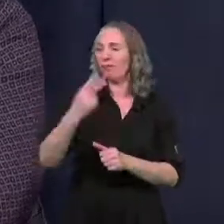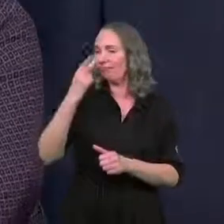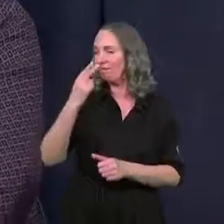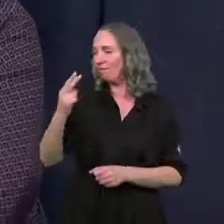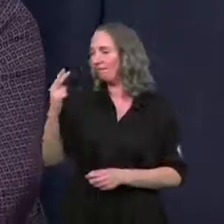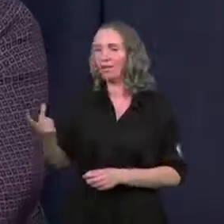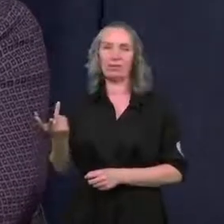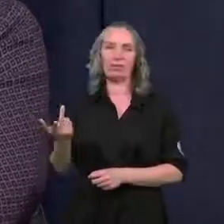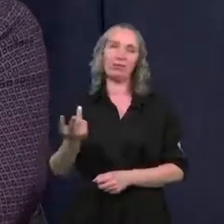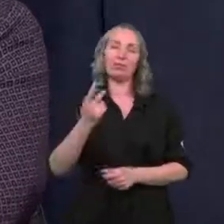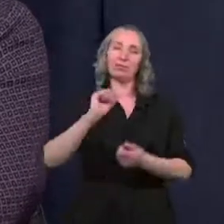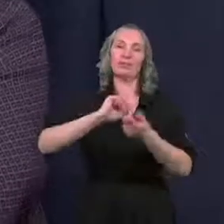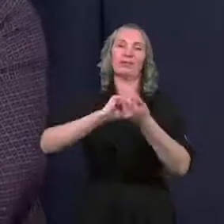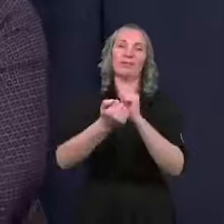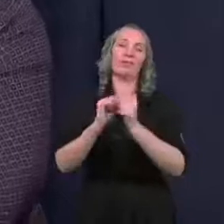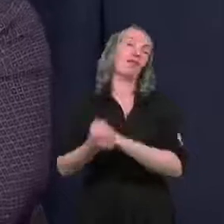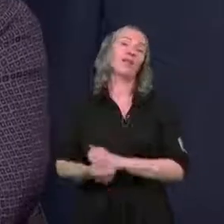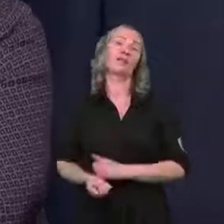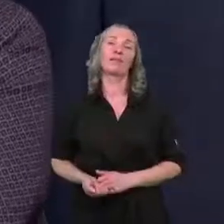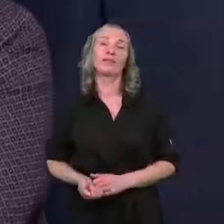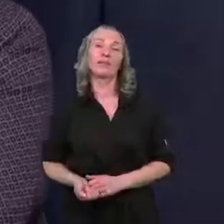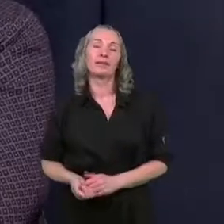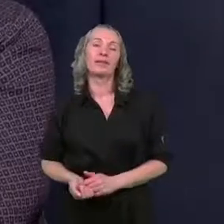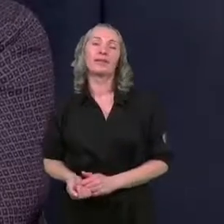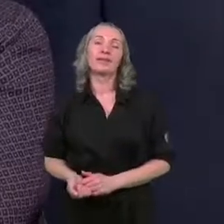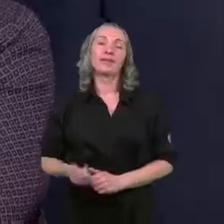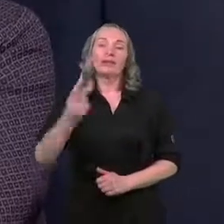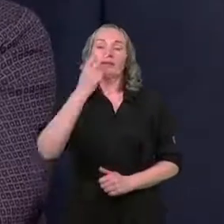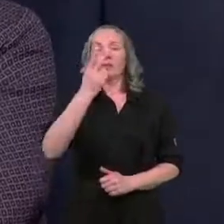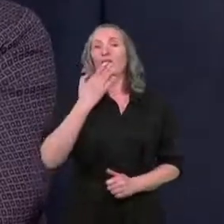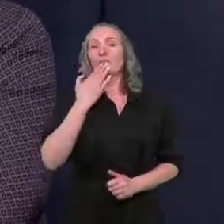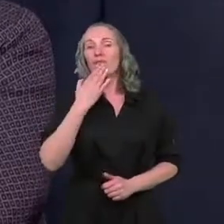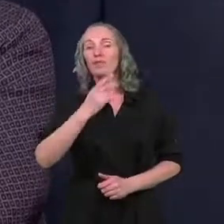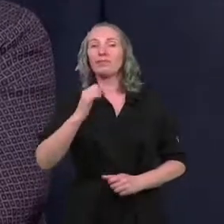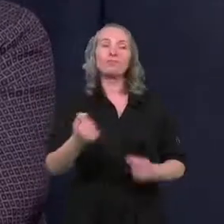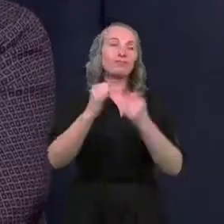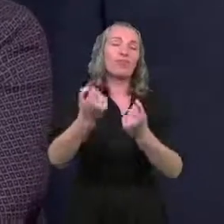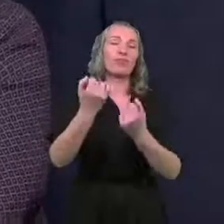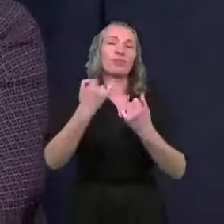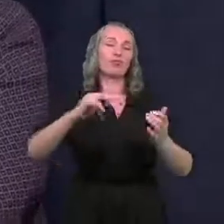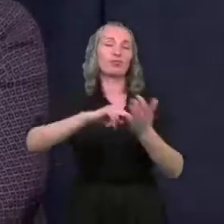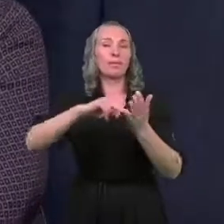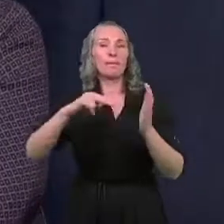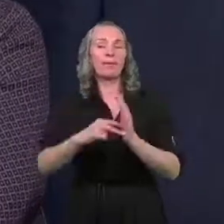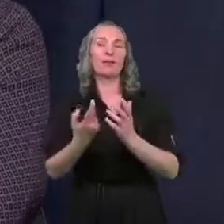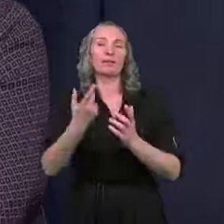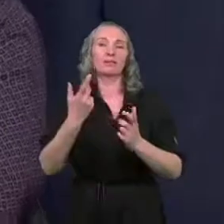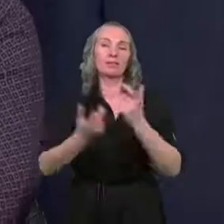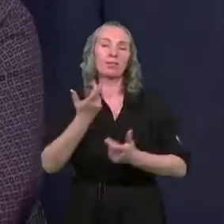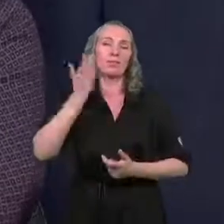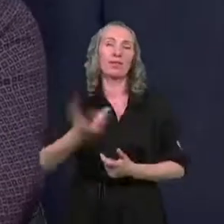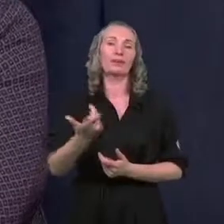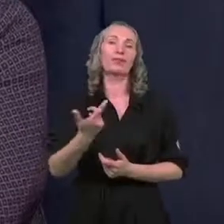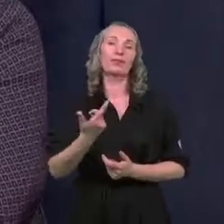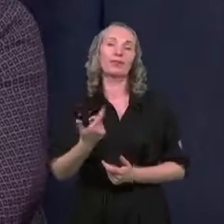bardzo wiele zmian. I naprawdę mówiliśmy o wielu przedsięwzięciach, które mamy w planach realizować i